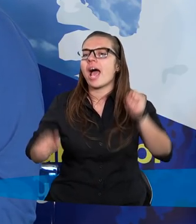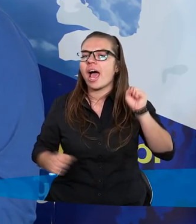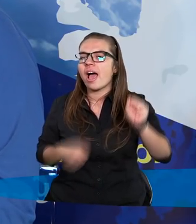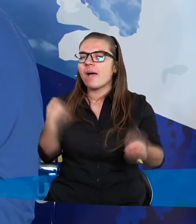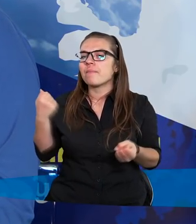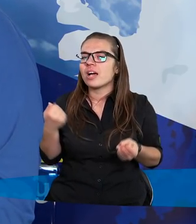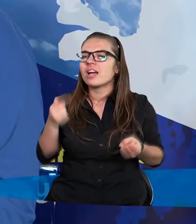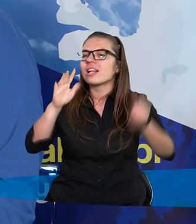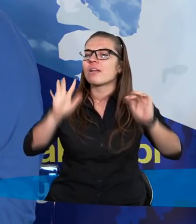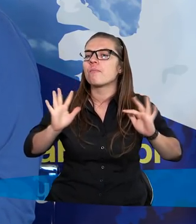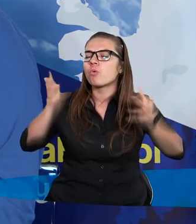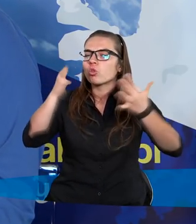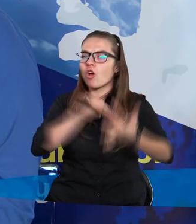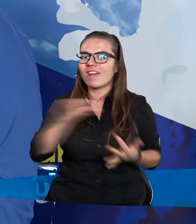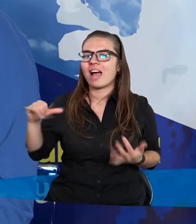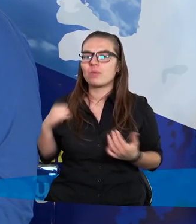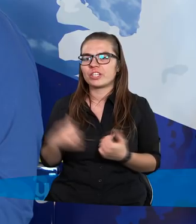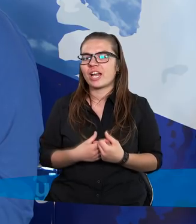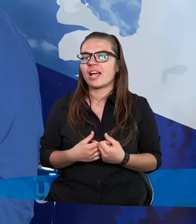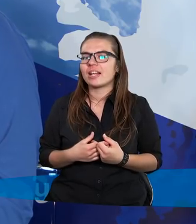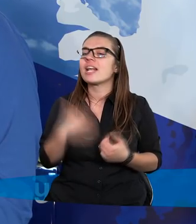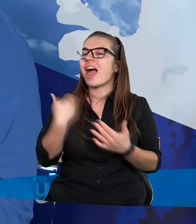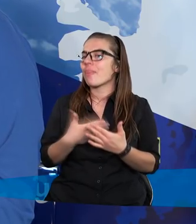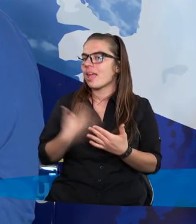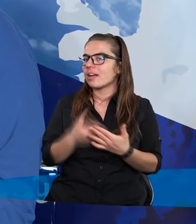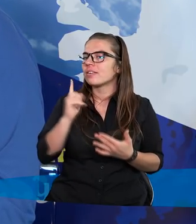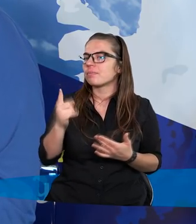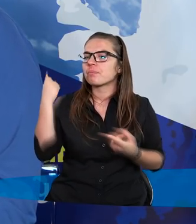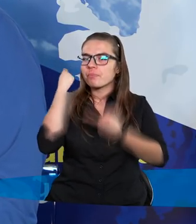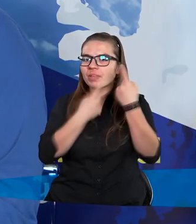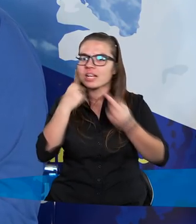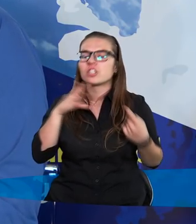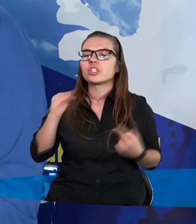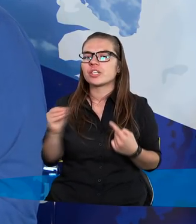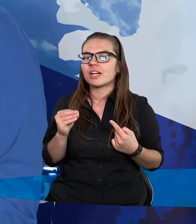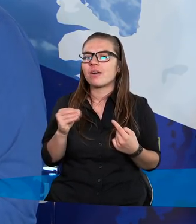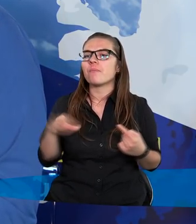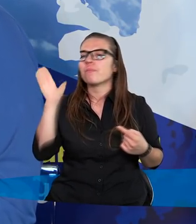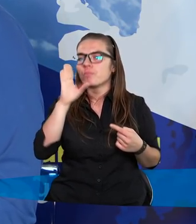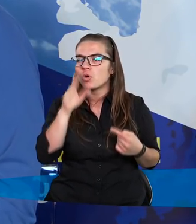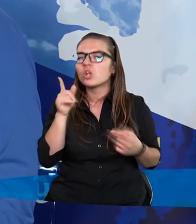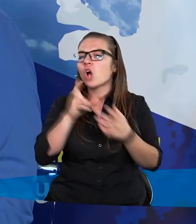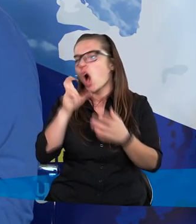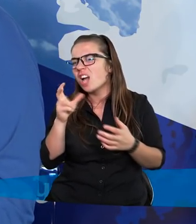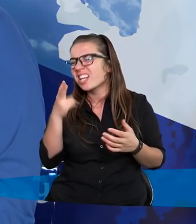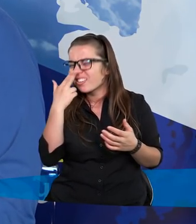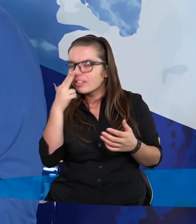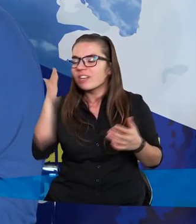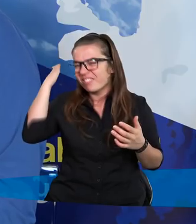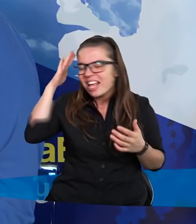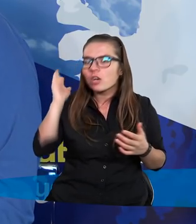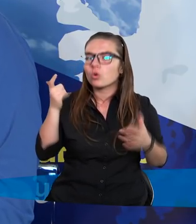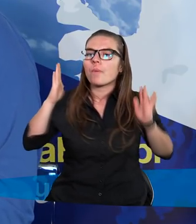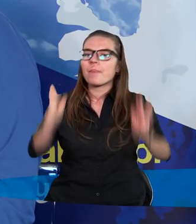zbuntowały. I dlatego myślę, że Pan Bóg chociaż wiedział, co